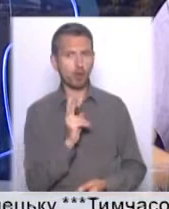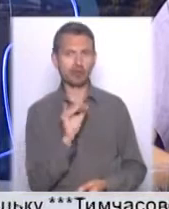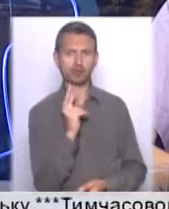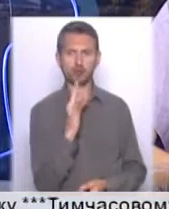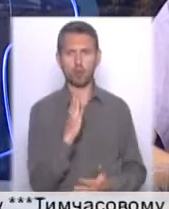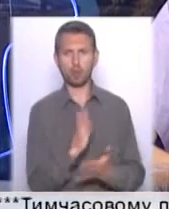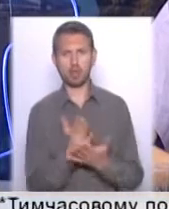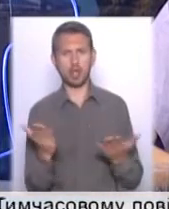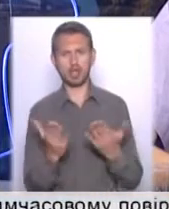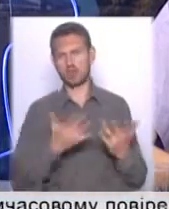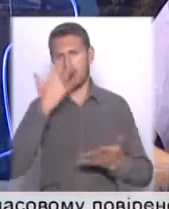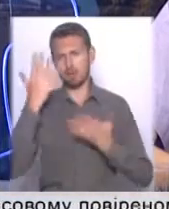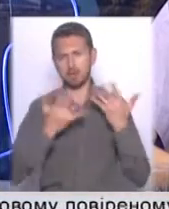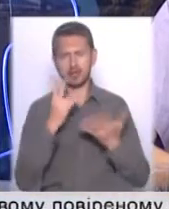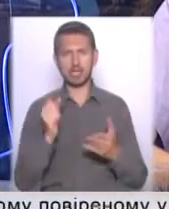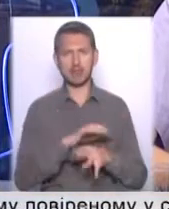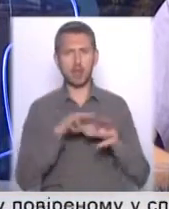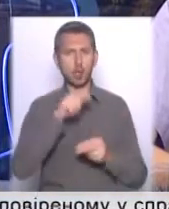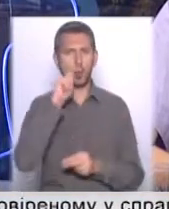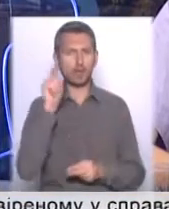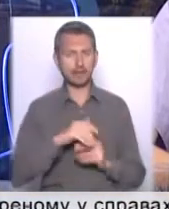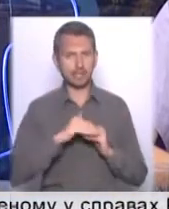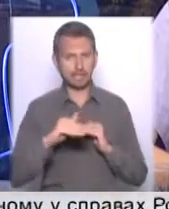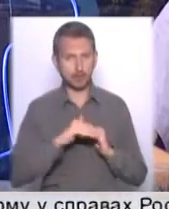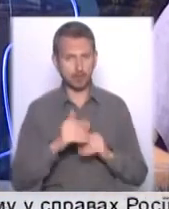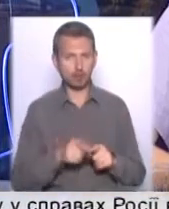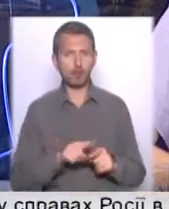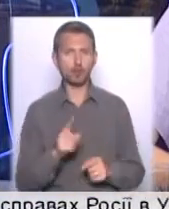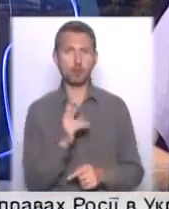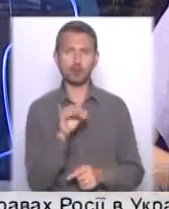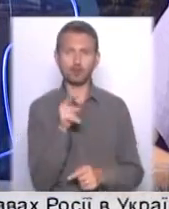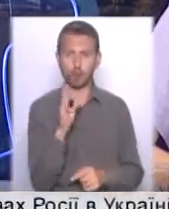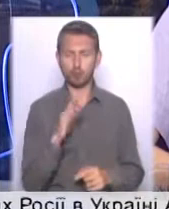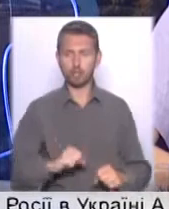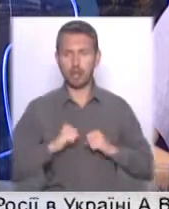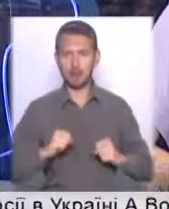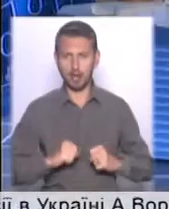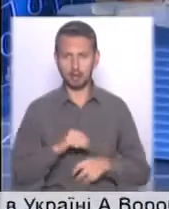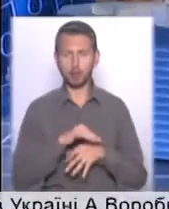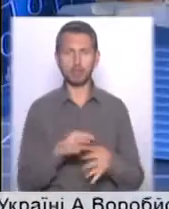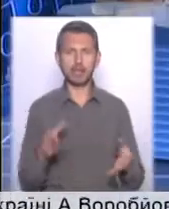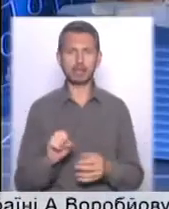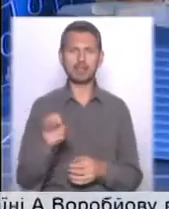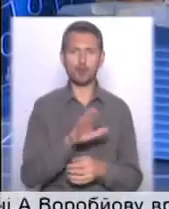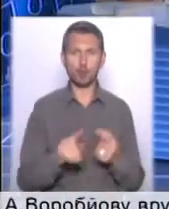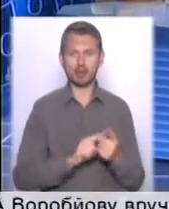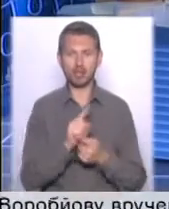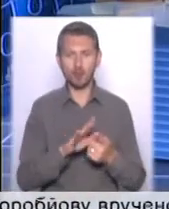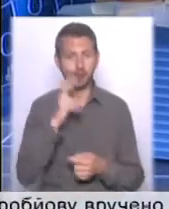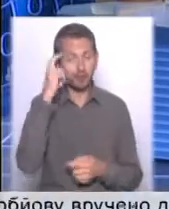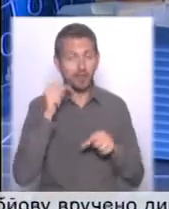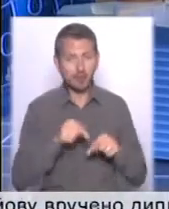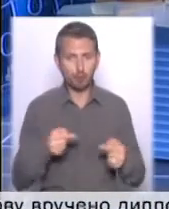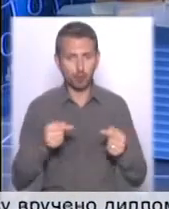якісь великі наразі амбіції на загальноукраїнський рівень. Думаю, що Клічко буде намагатися все-таки провести якісь європейські реформи в Києві, в